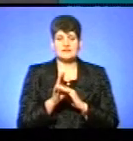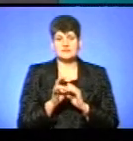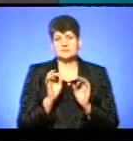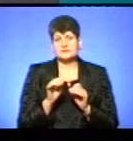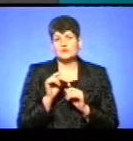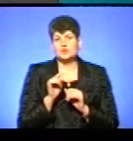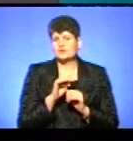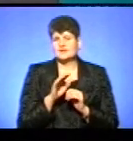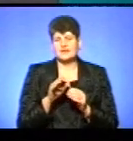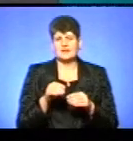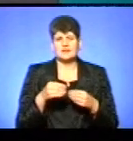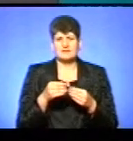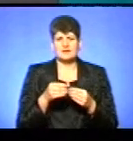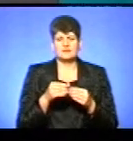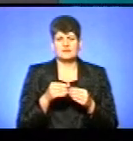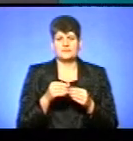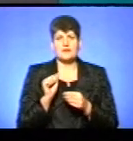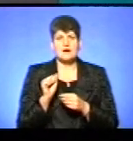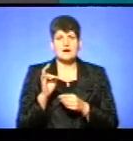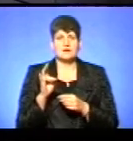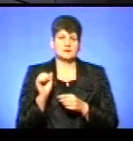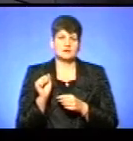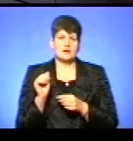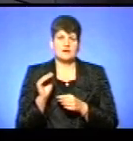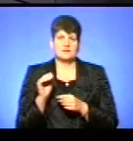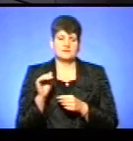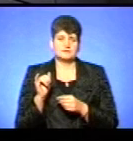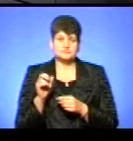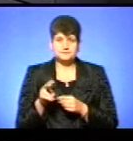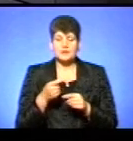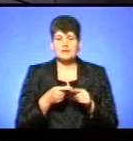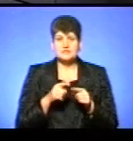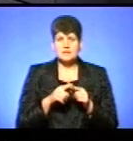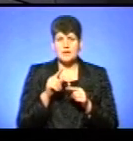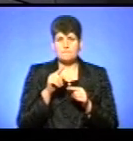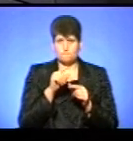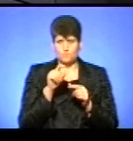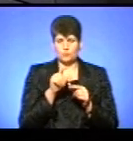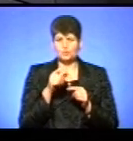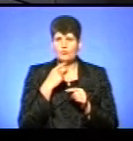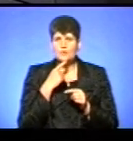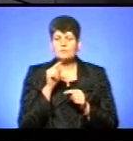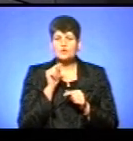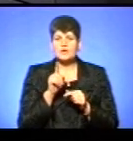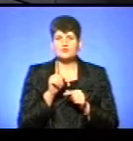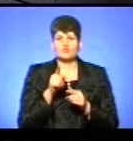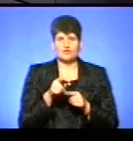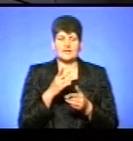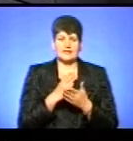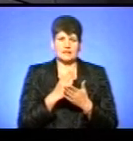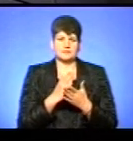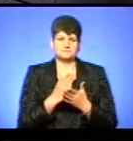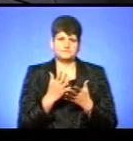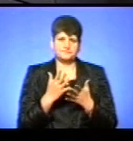піддавали анафемі, але таким чином цей пункт говорить про те, що вони є визнані